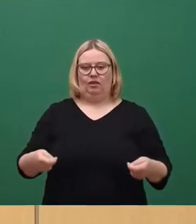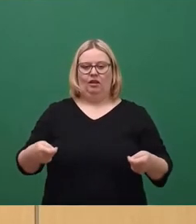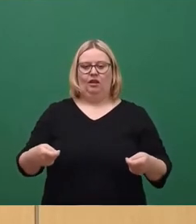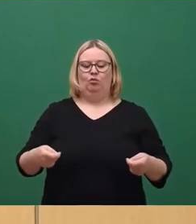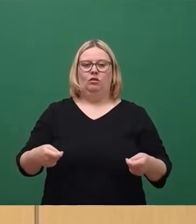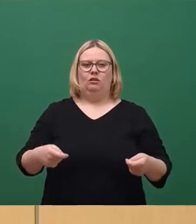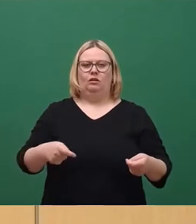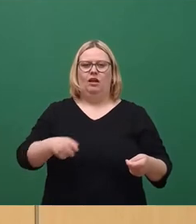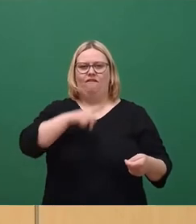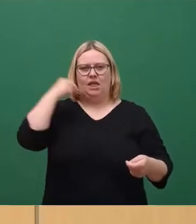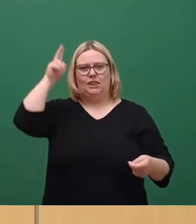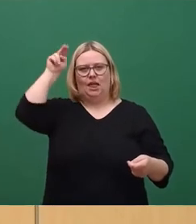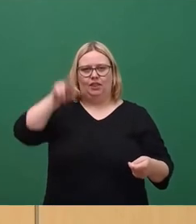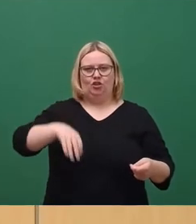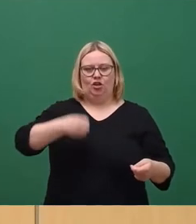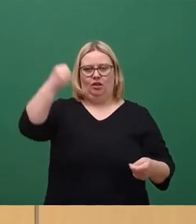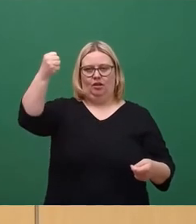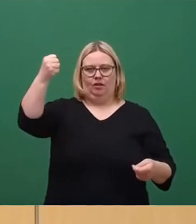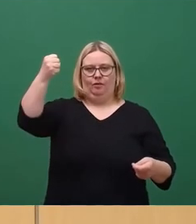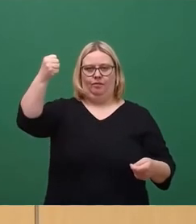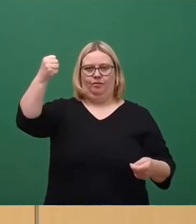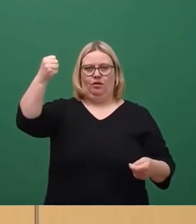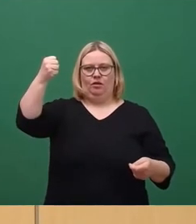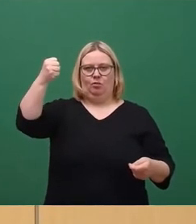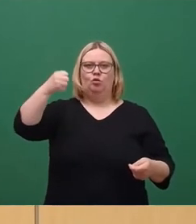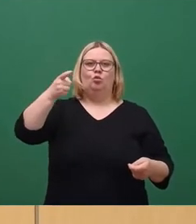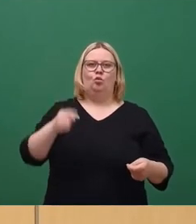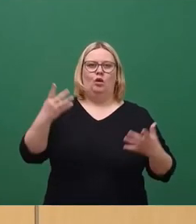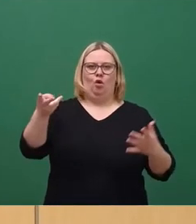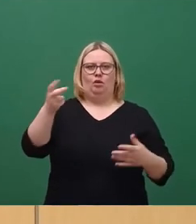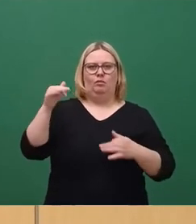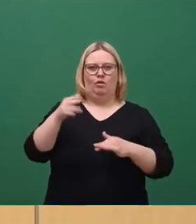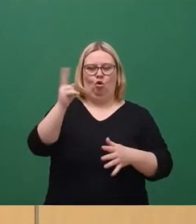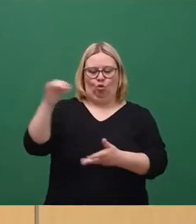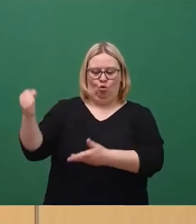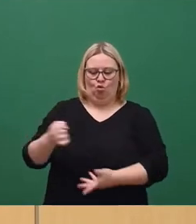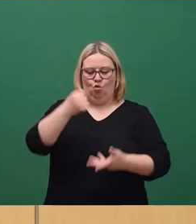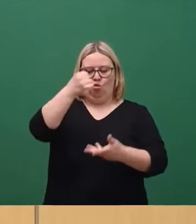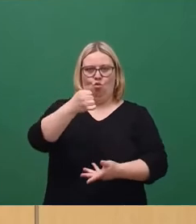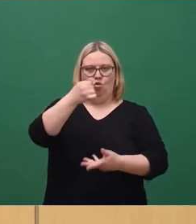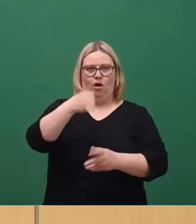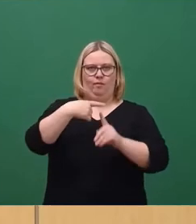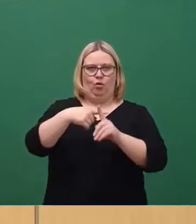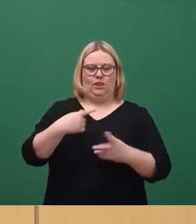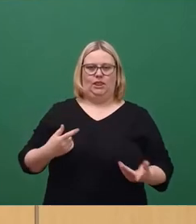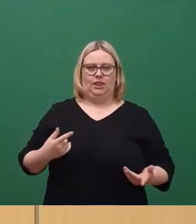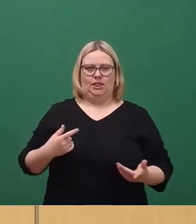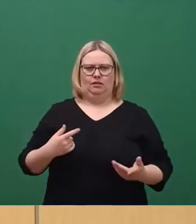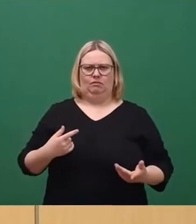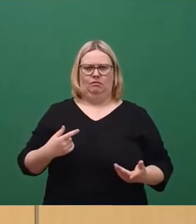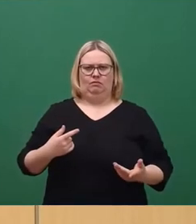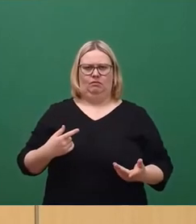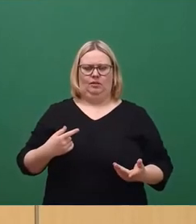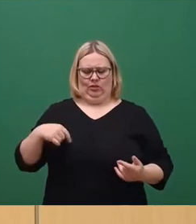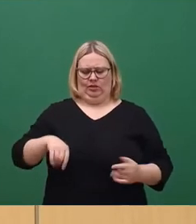Kaninchen heraus. Und dieses weiße Kaninchen waren rund 109 Millionen Euro, die da plötzlich im Plus waren. Nun führen wir jetzt hier eine